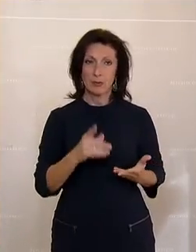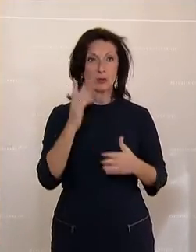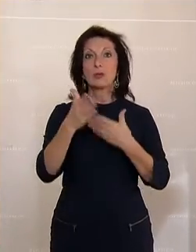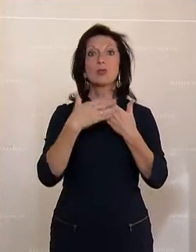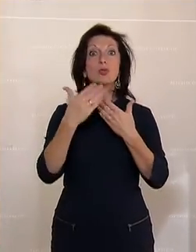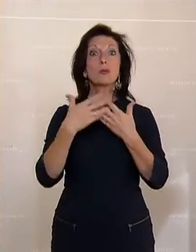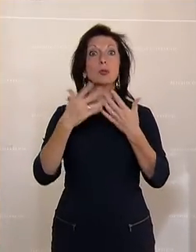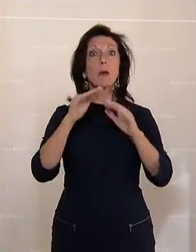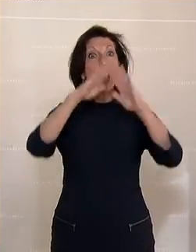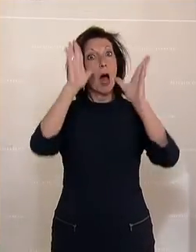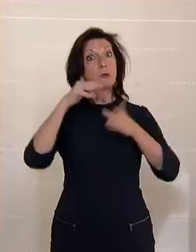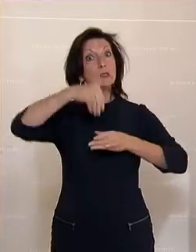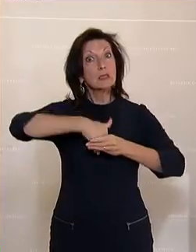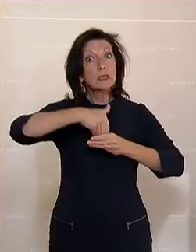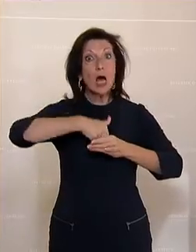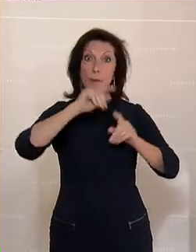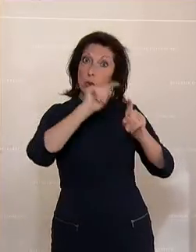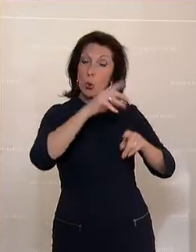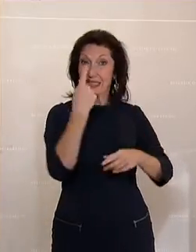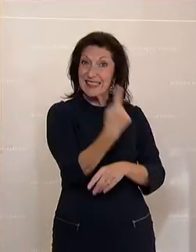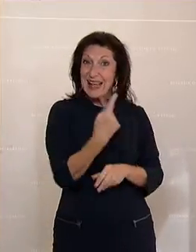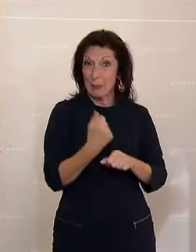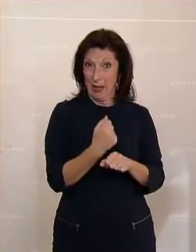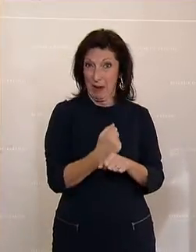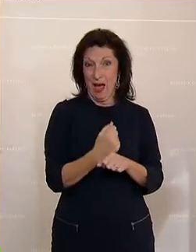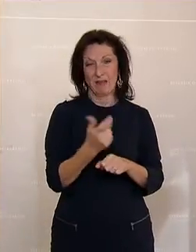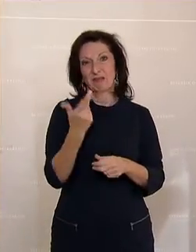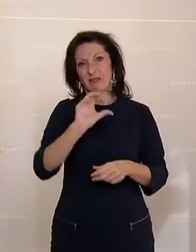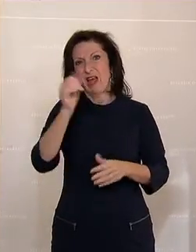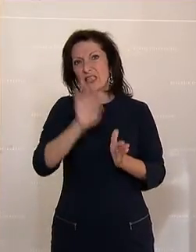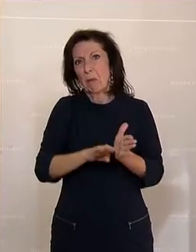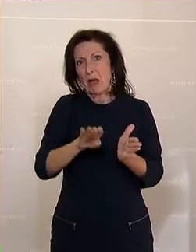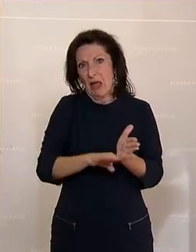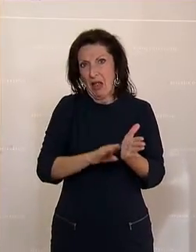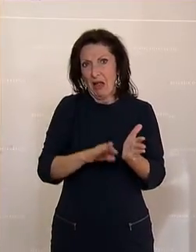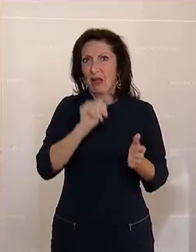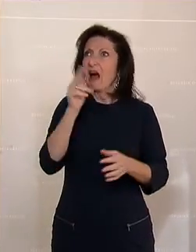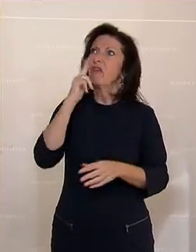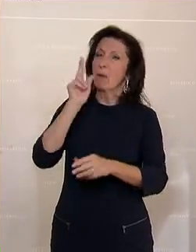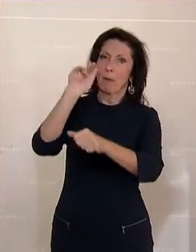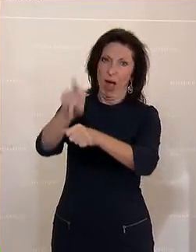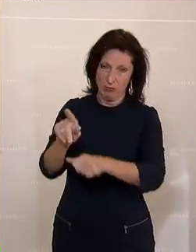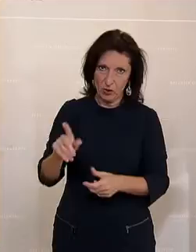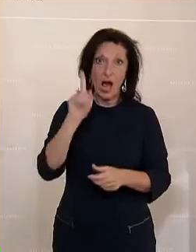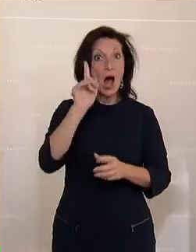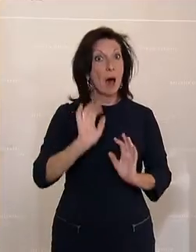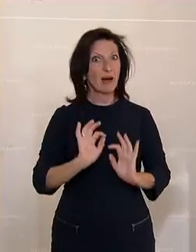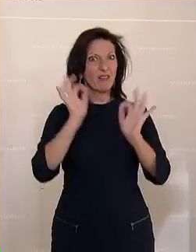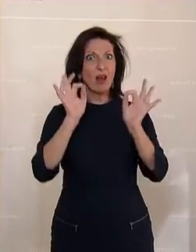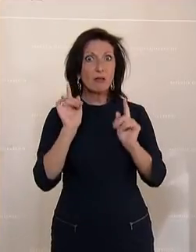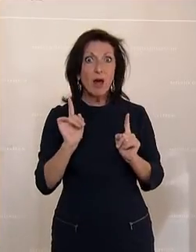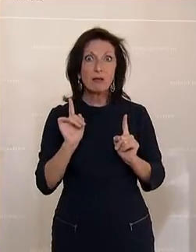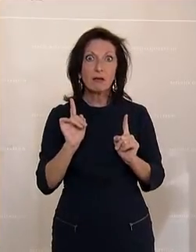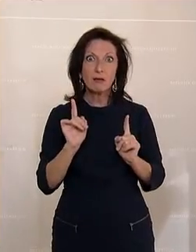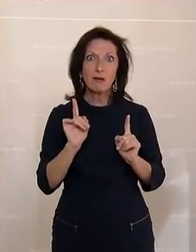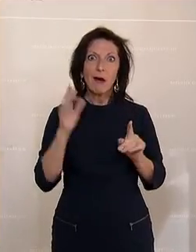im Inhouse gemacht, was sicherlich die kostengünstigste Variante ist, auf der einen Seite, aber die Qualität, und das ist wichtig, leidet